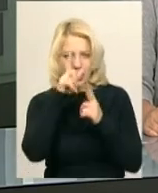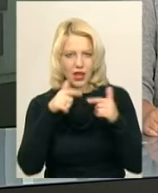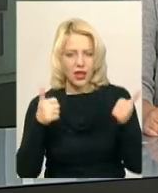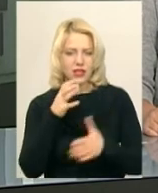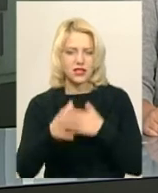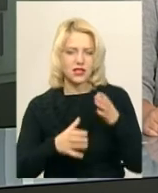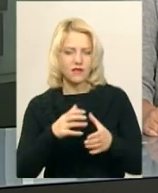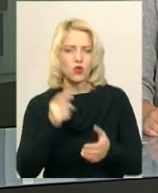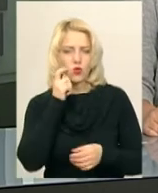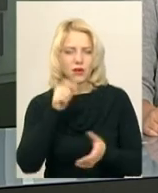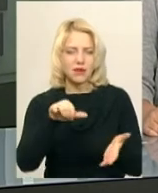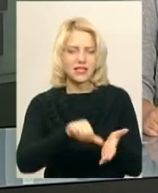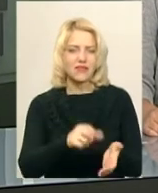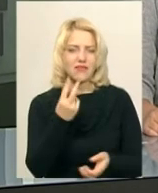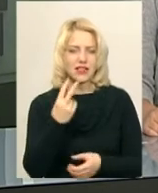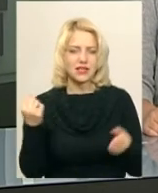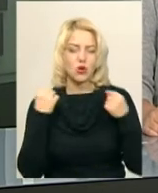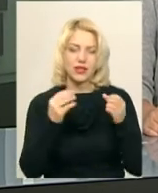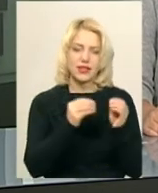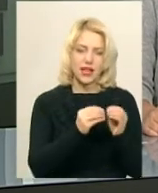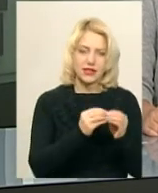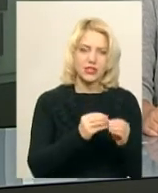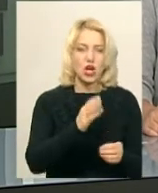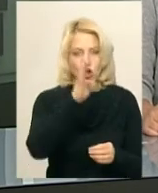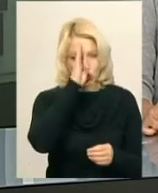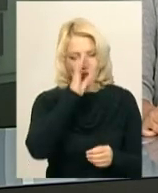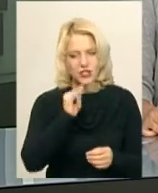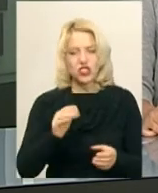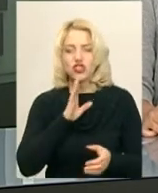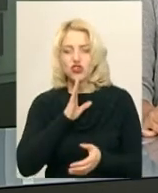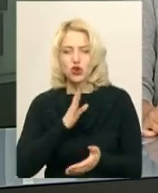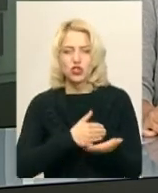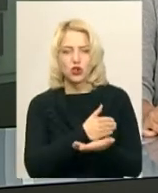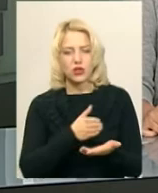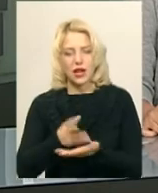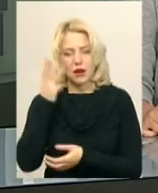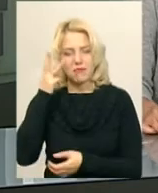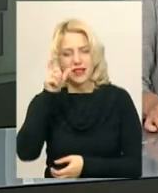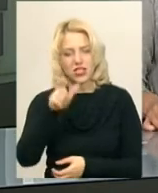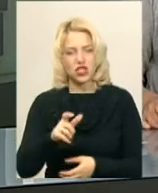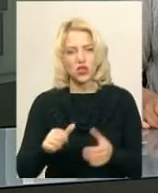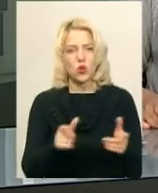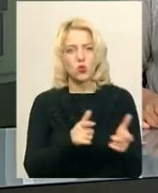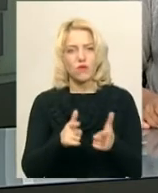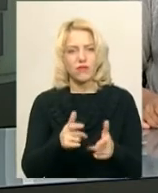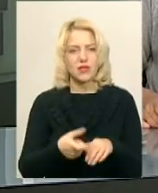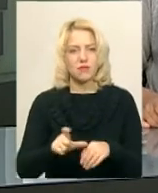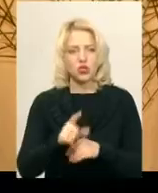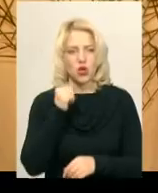представляли 12 спортсменів у 10-ти чоловічих та жіночих категоріях. Хмельничанин Андрій Чумак до змагань готувався більше року.